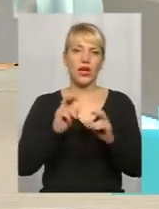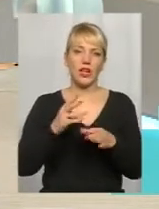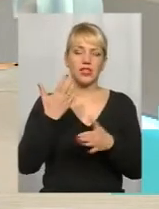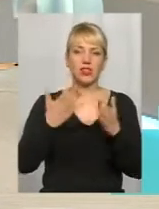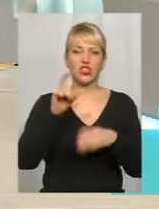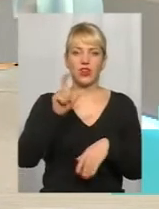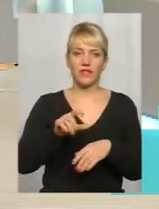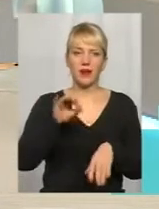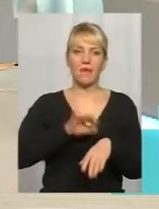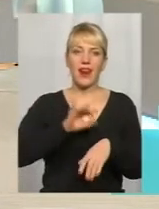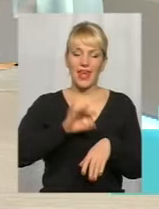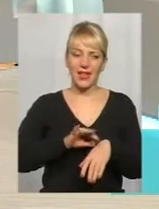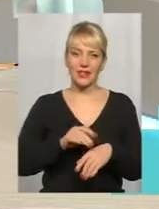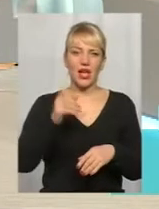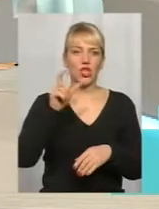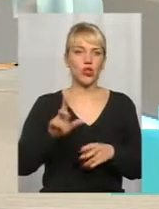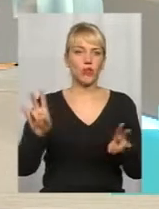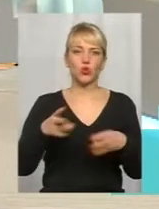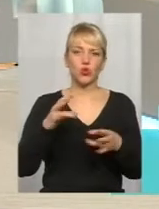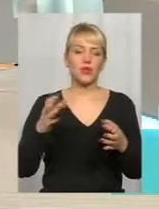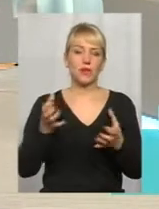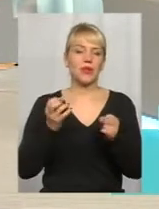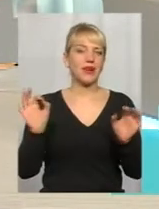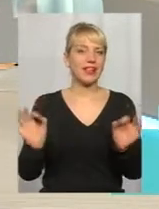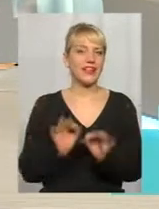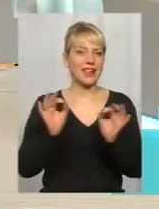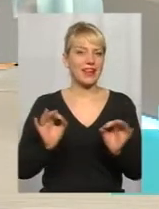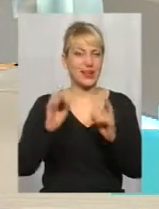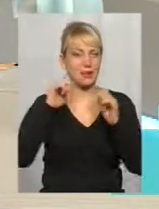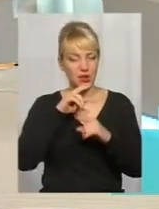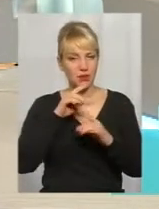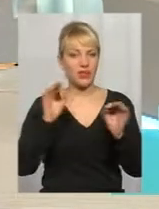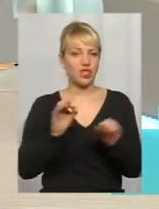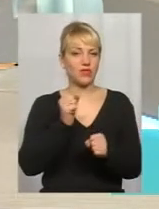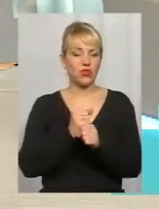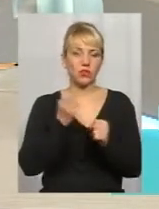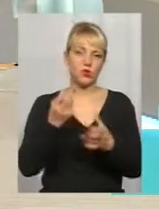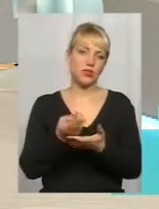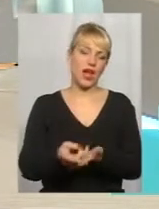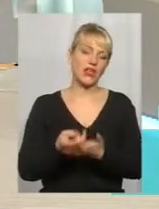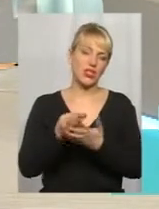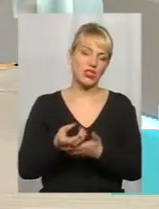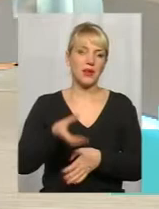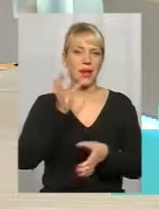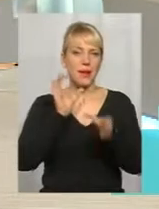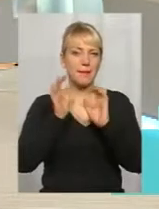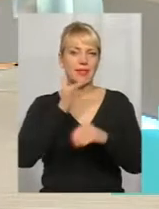болеет, ему не нужно не требовать никаких препаратов, ничего делать, просто отлежаться и так далее, пить много